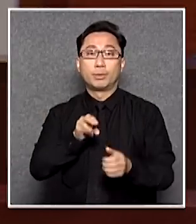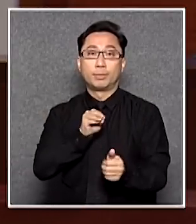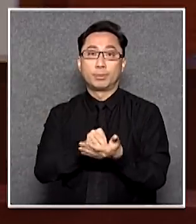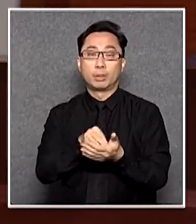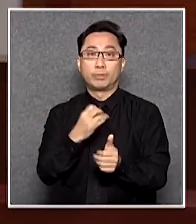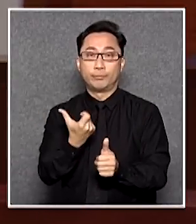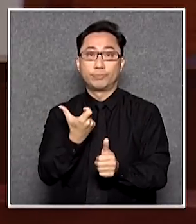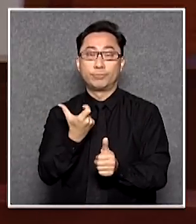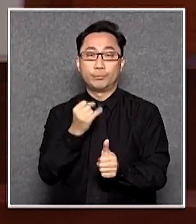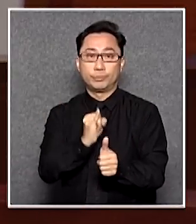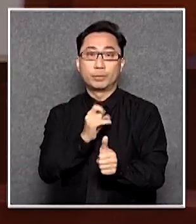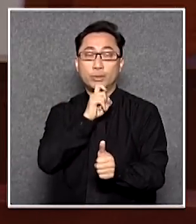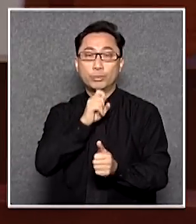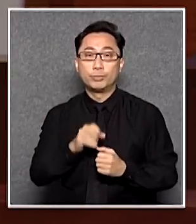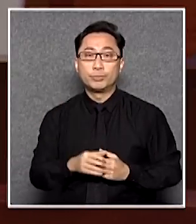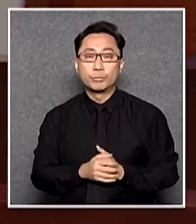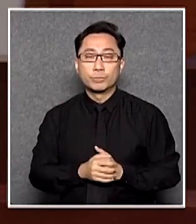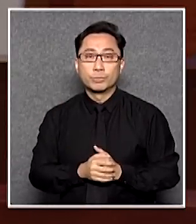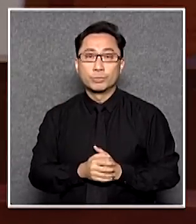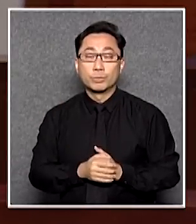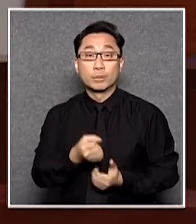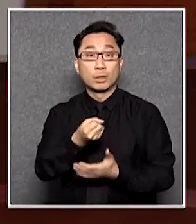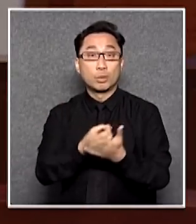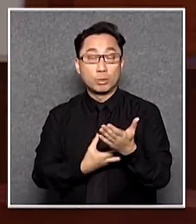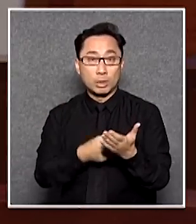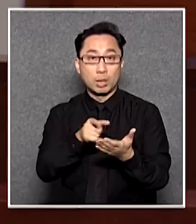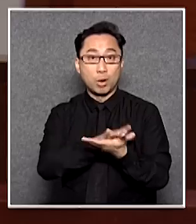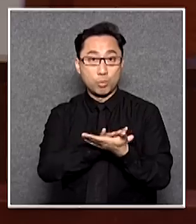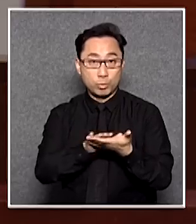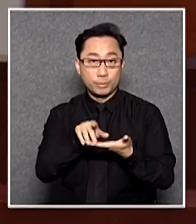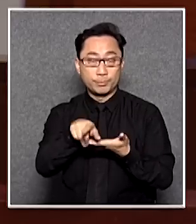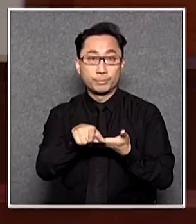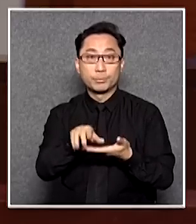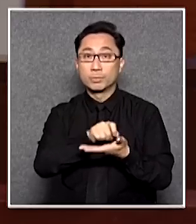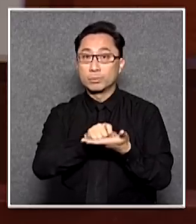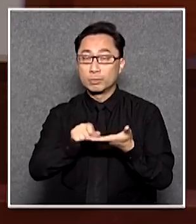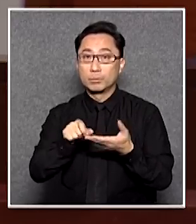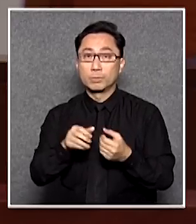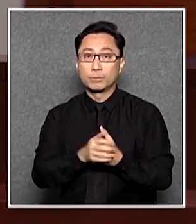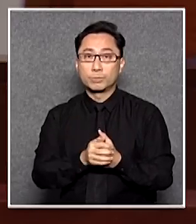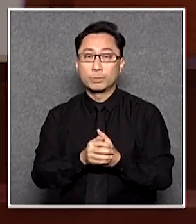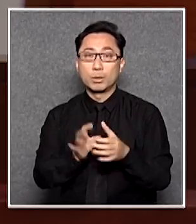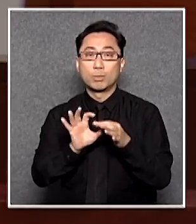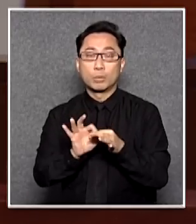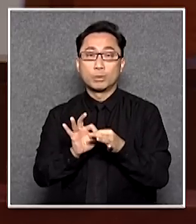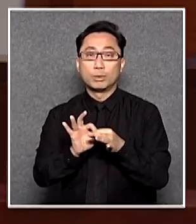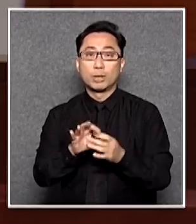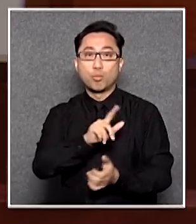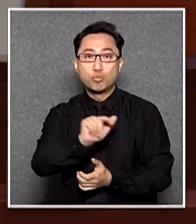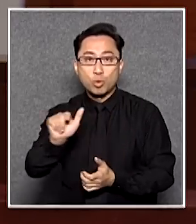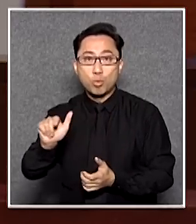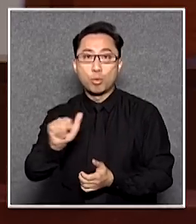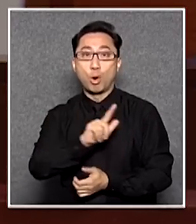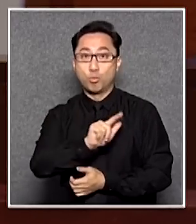是吧?而條例本身的內文就說明是有關不潔淨或者我們叫